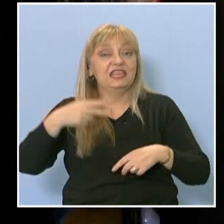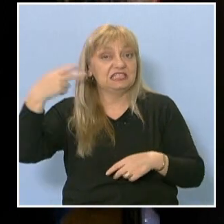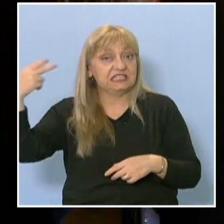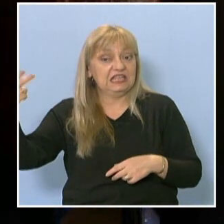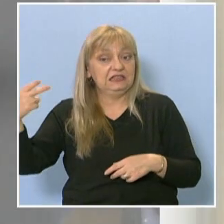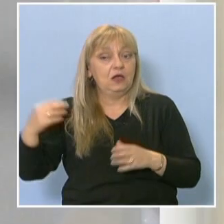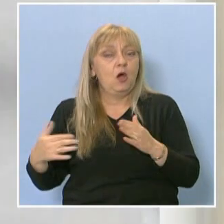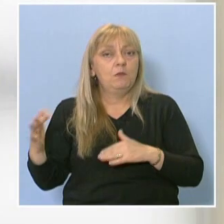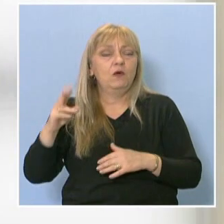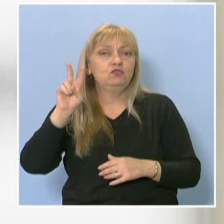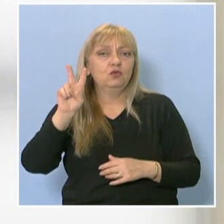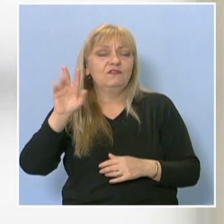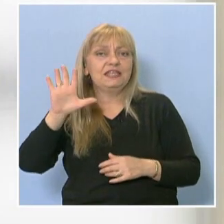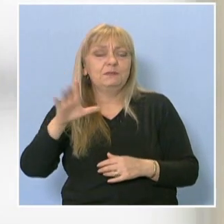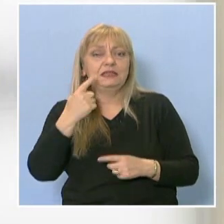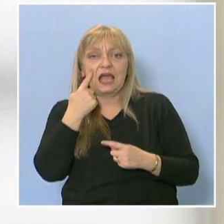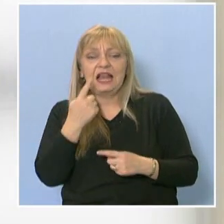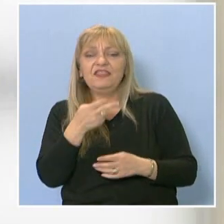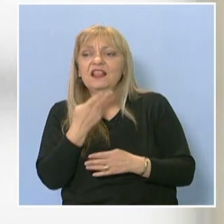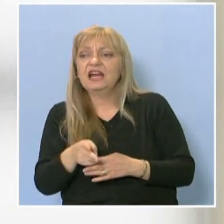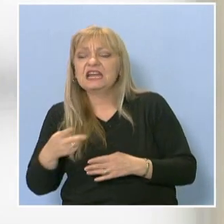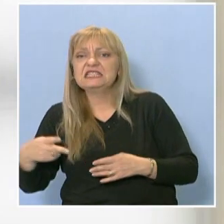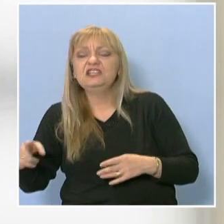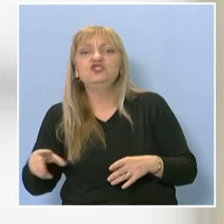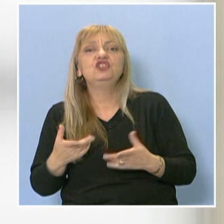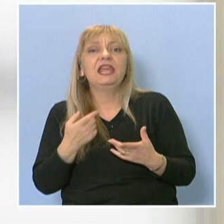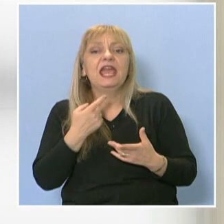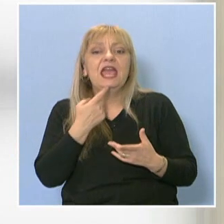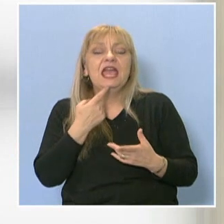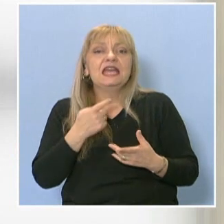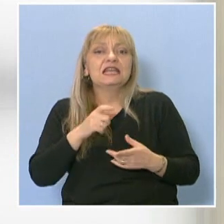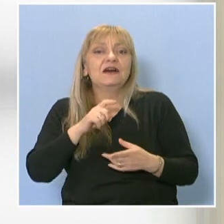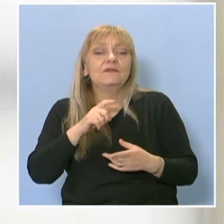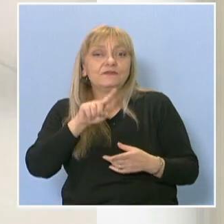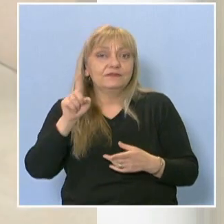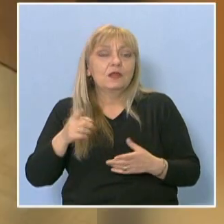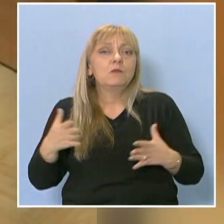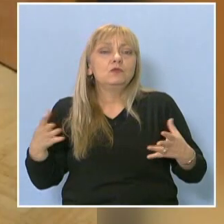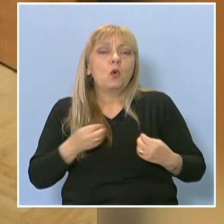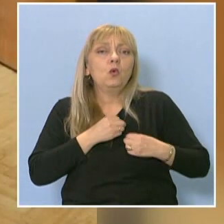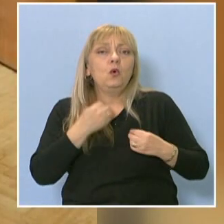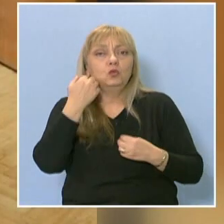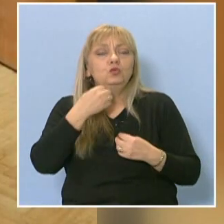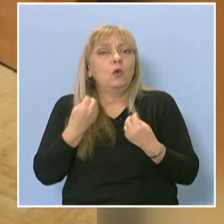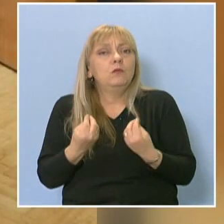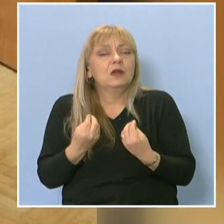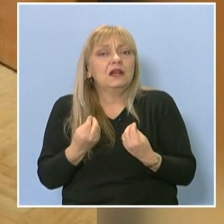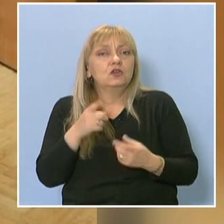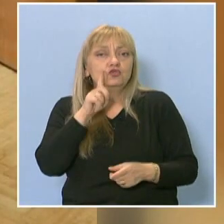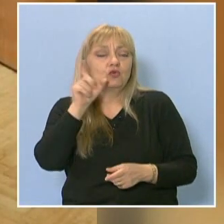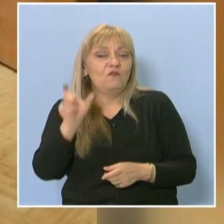Гледала различни казуси по различни материи. изключително добронамерен човек, с